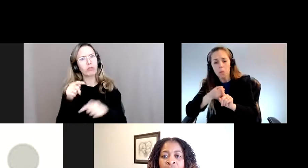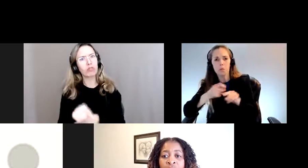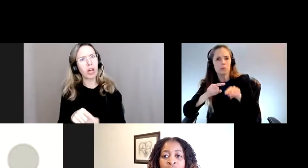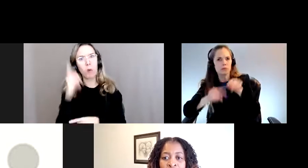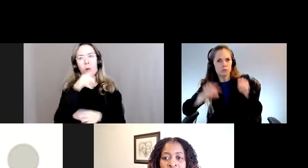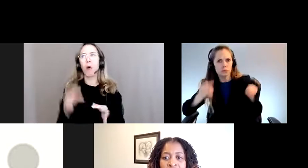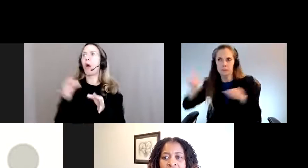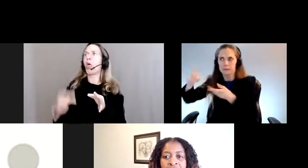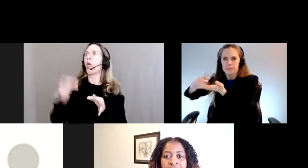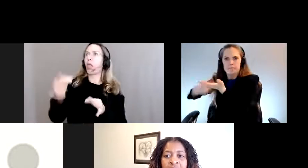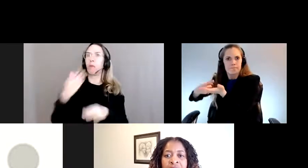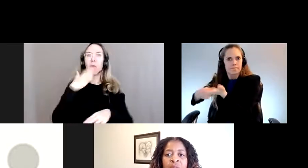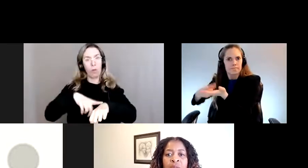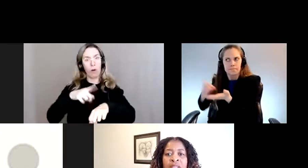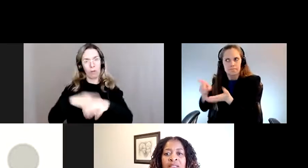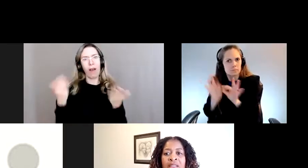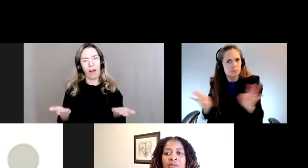pas être plus opportune.